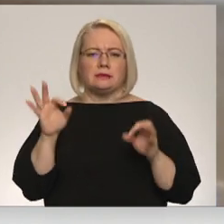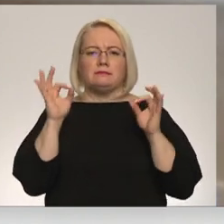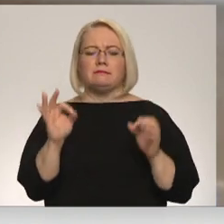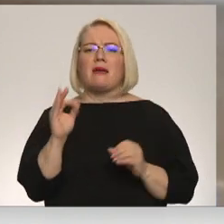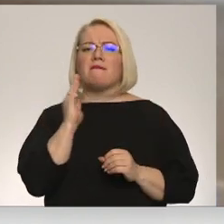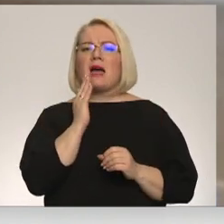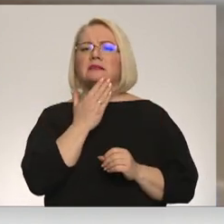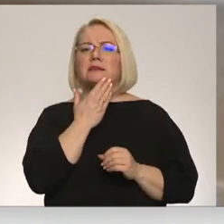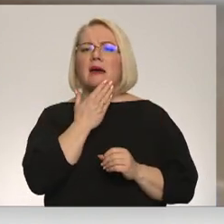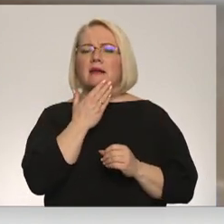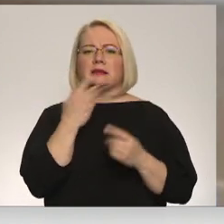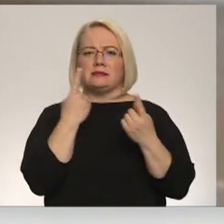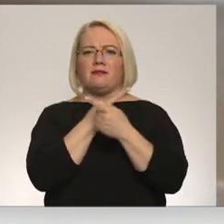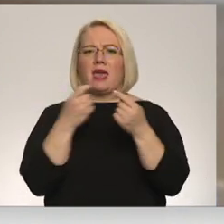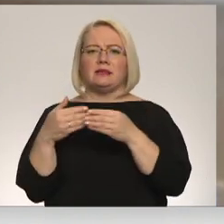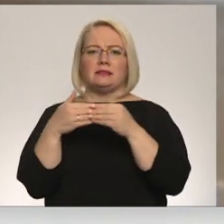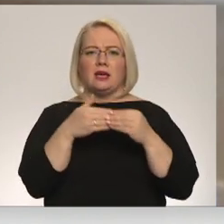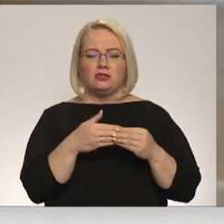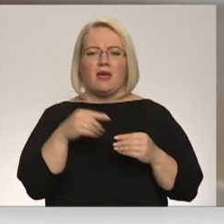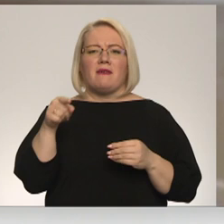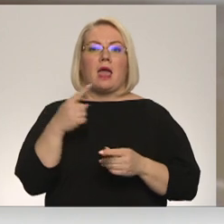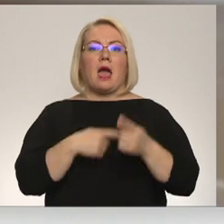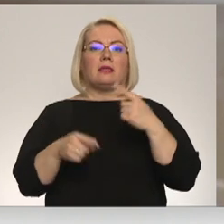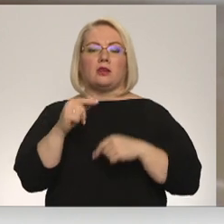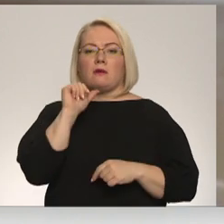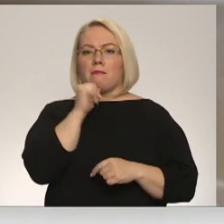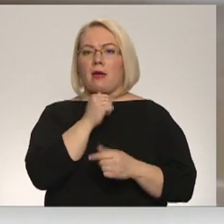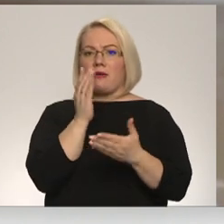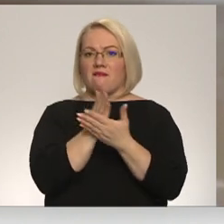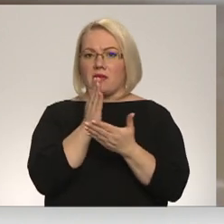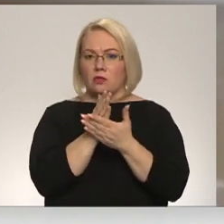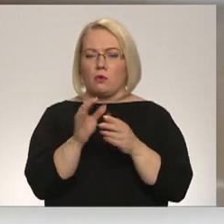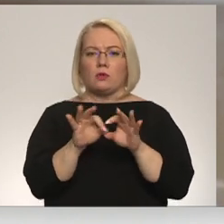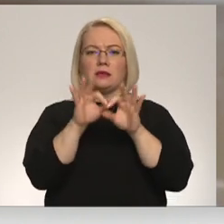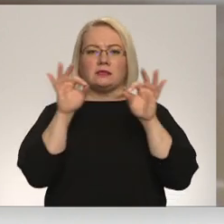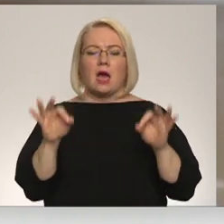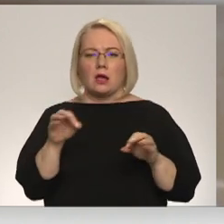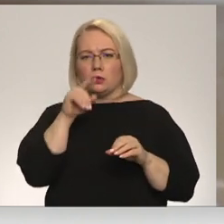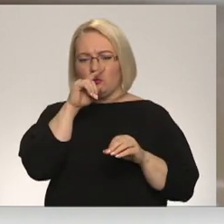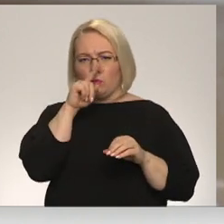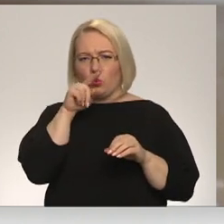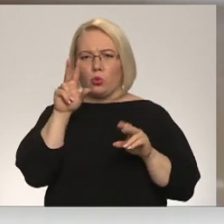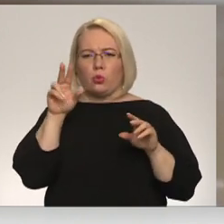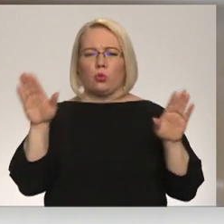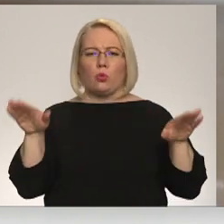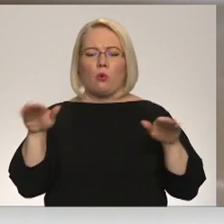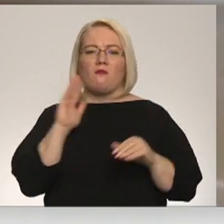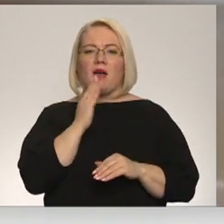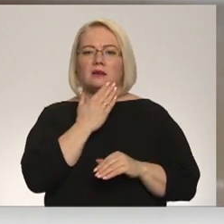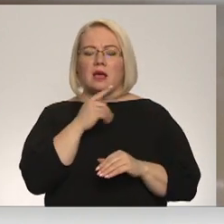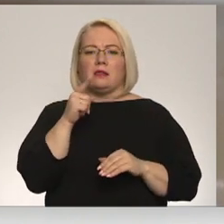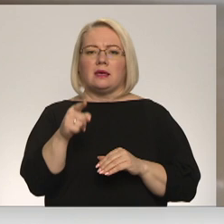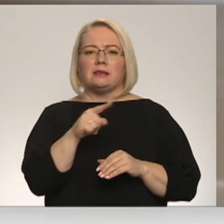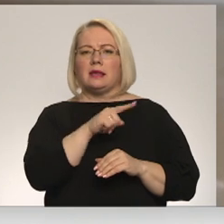vēstnieši, jo svīres atgriežās apmēram maija vidū un tad var teikt, ka ir sākusies ornitoloģiskā vasara, kas ilgs līdz